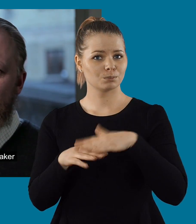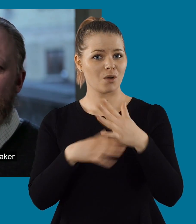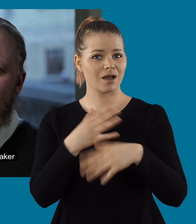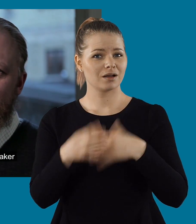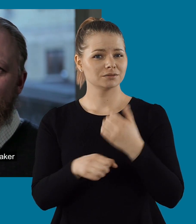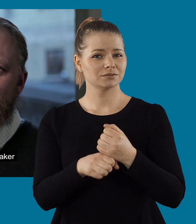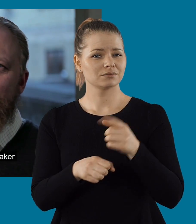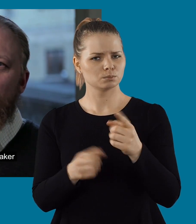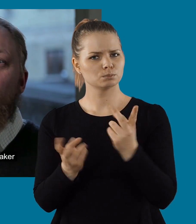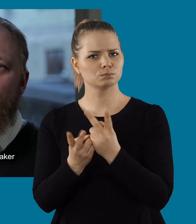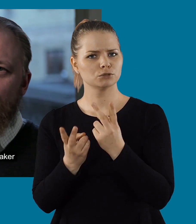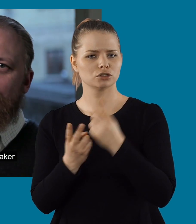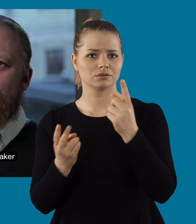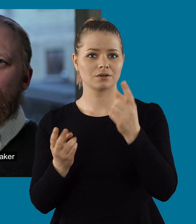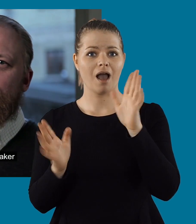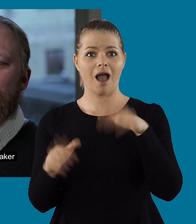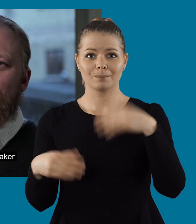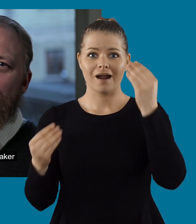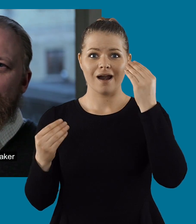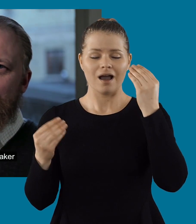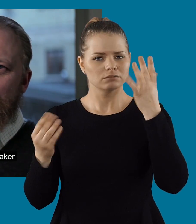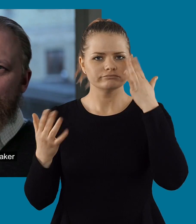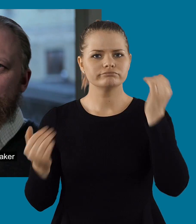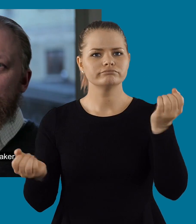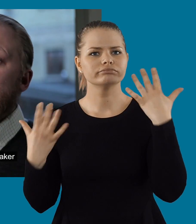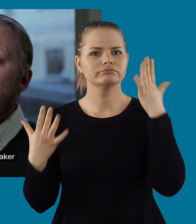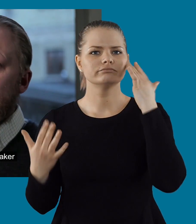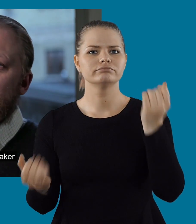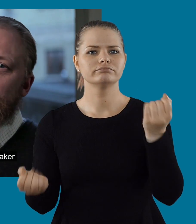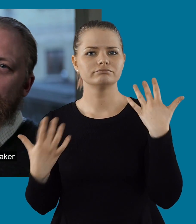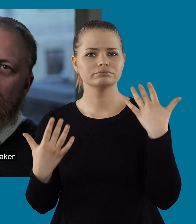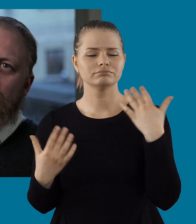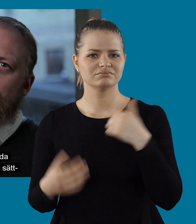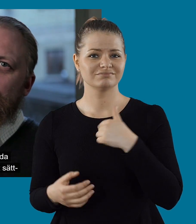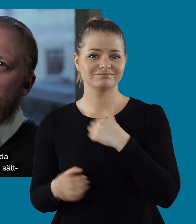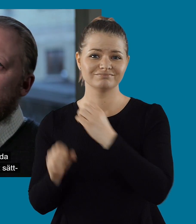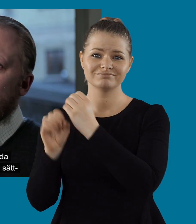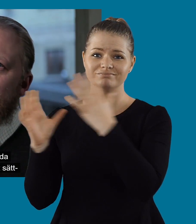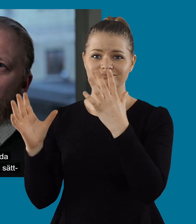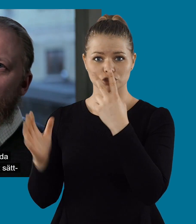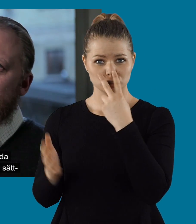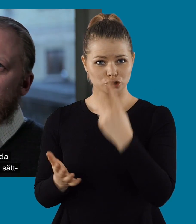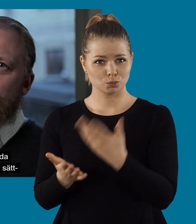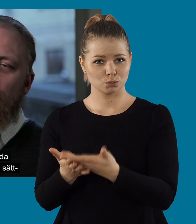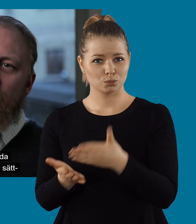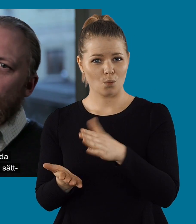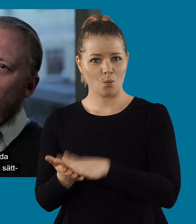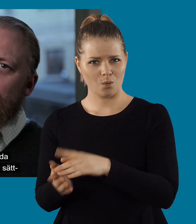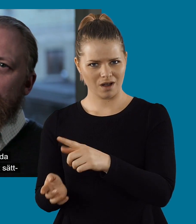engelska. Alltså lära bort saker som man har lärt in innan. Jag tänker allt från